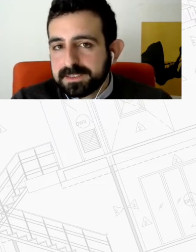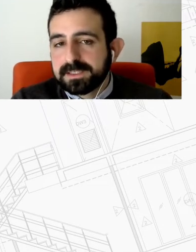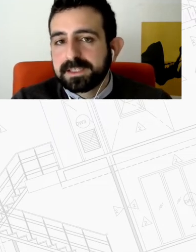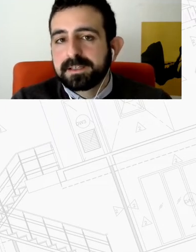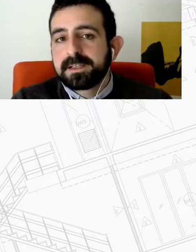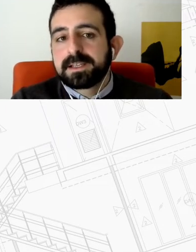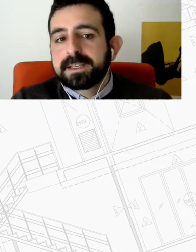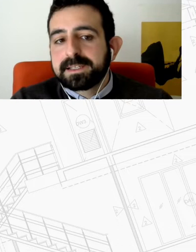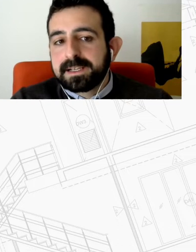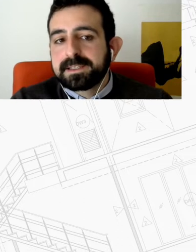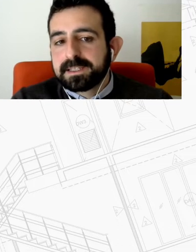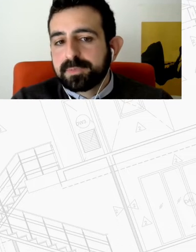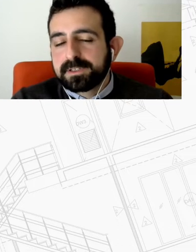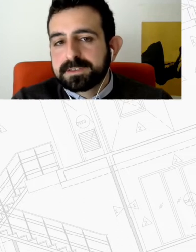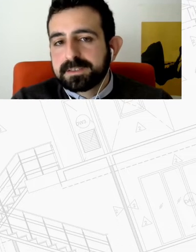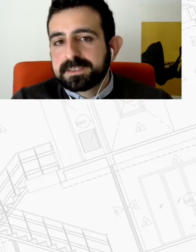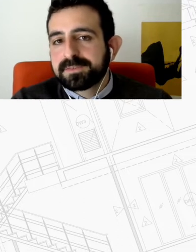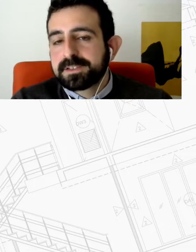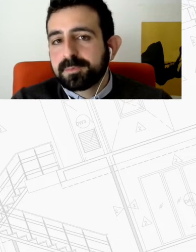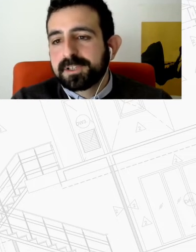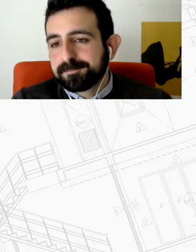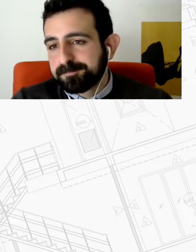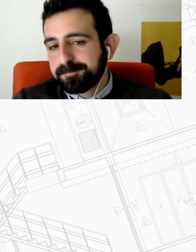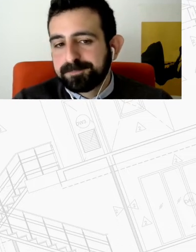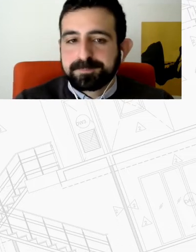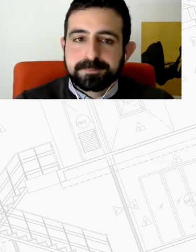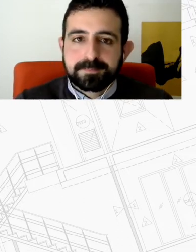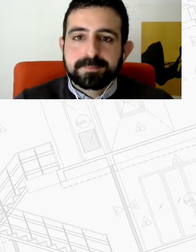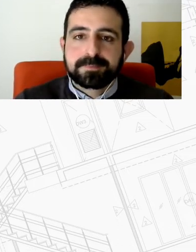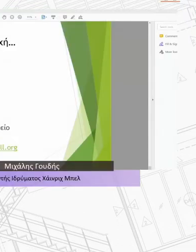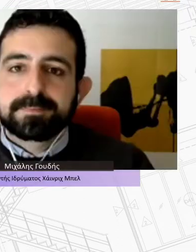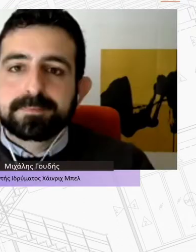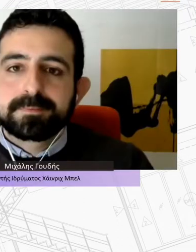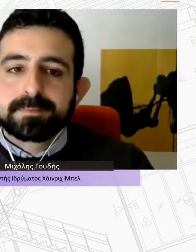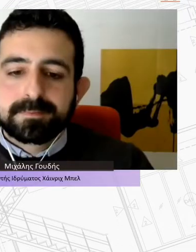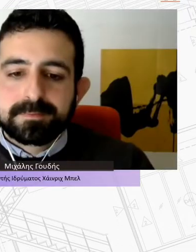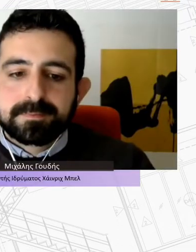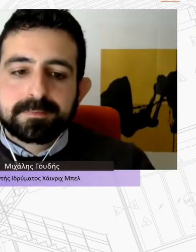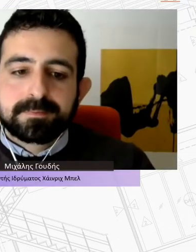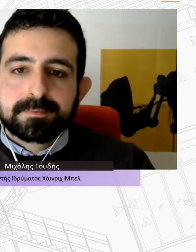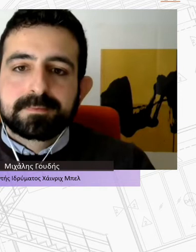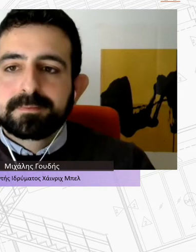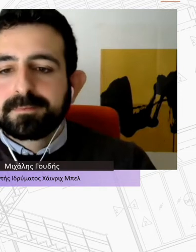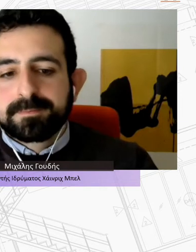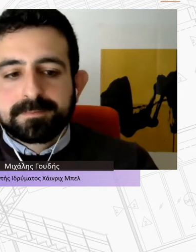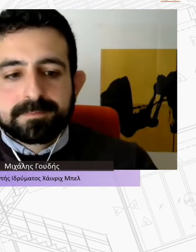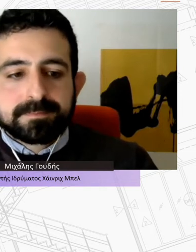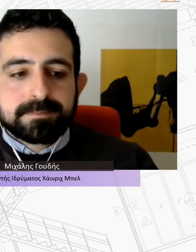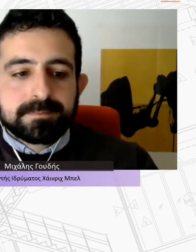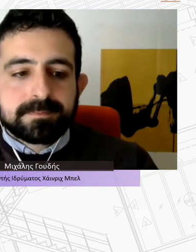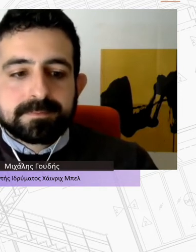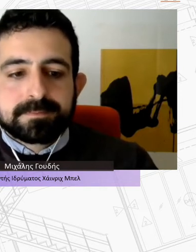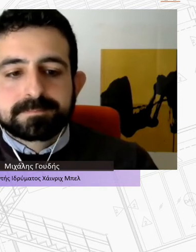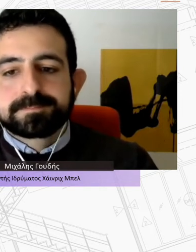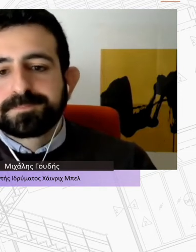Τοβράντς στη συνέχεια ελληνικές πόλεις σας ευχαριστώ πολύ Εμείς ευχαριστούμε κύριε Γουδή πριν συνεχίσουμε